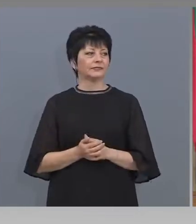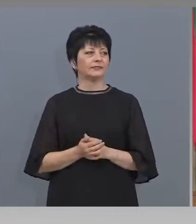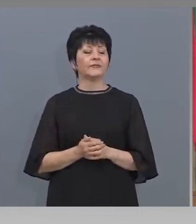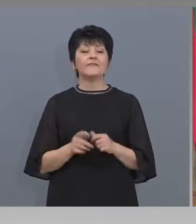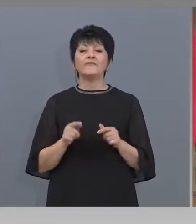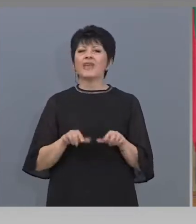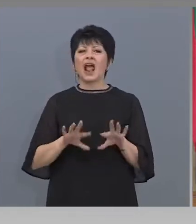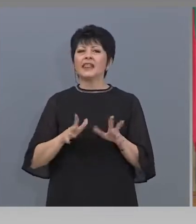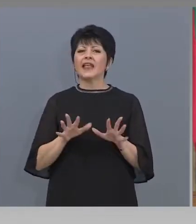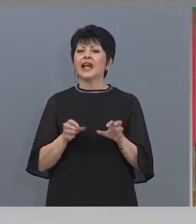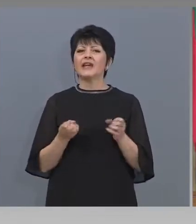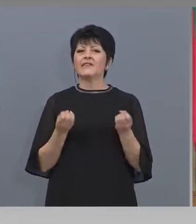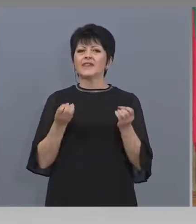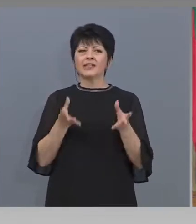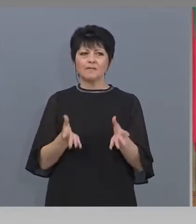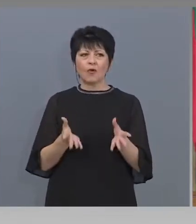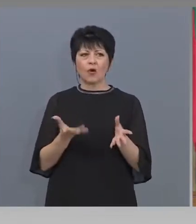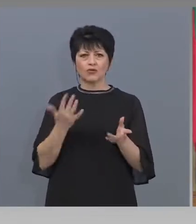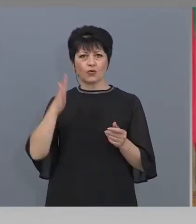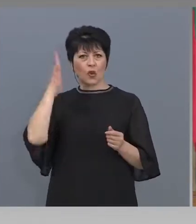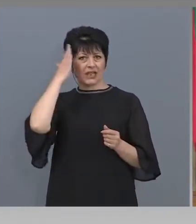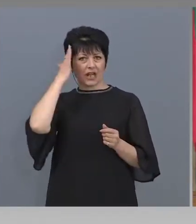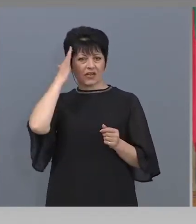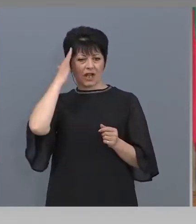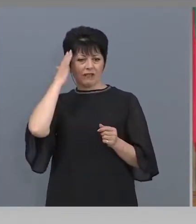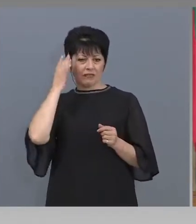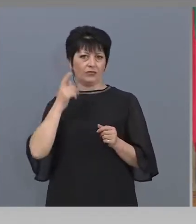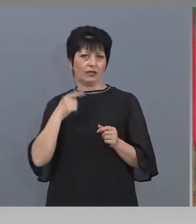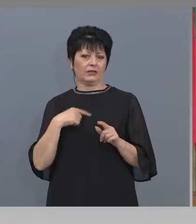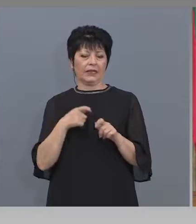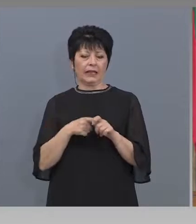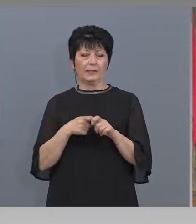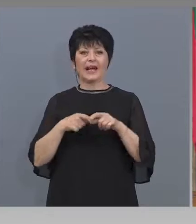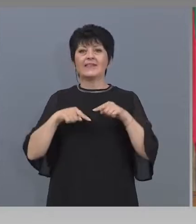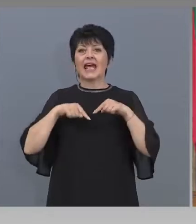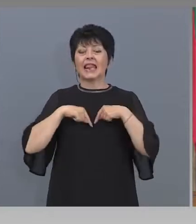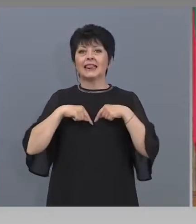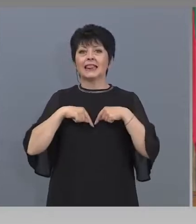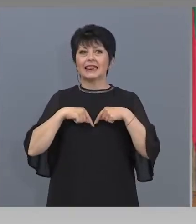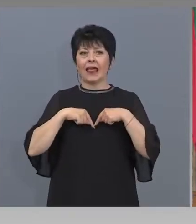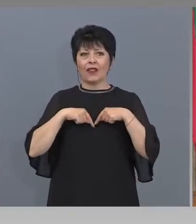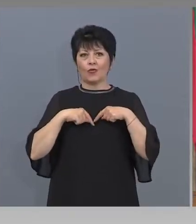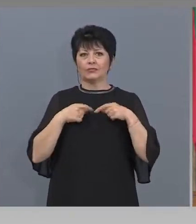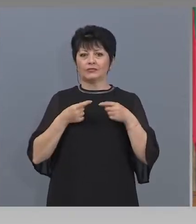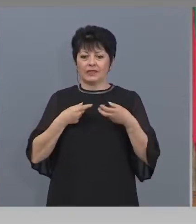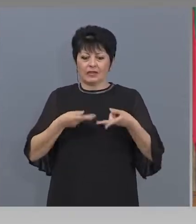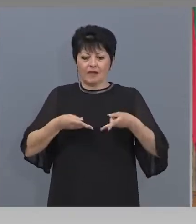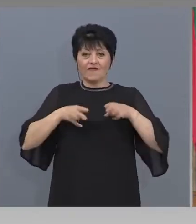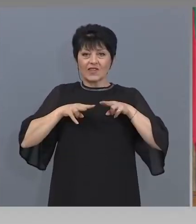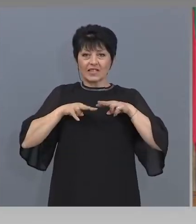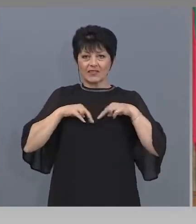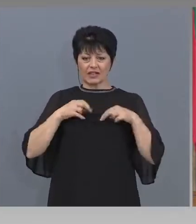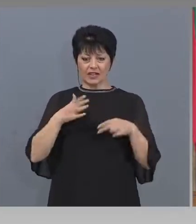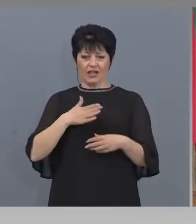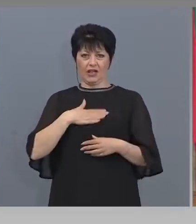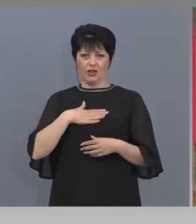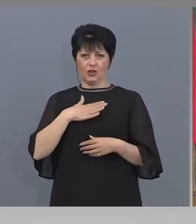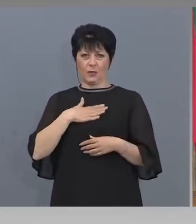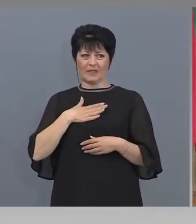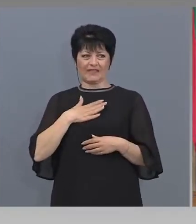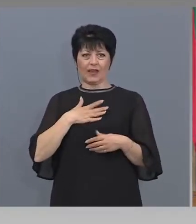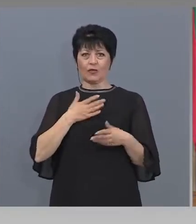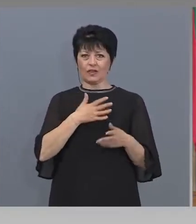Дали е възможно държавата да заведе дело, за да си възстанови собствеността, това, което и се полага от червената